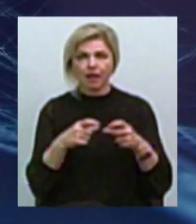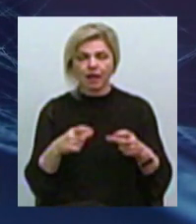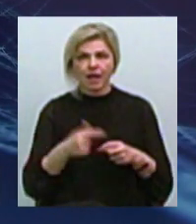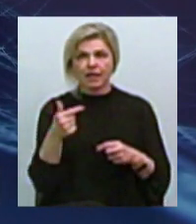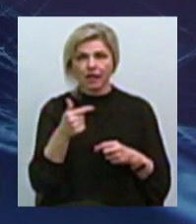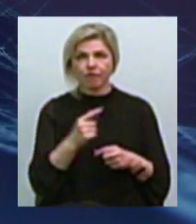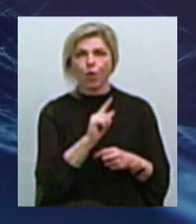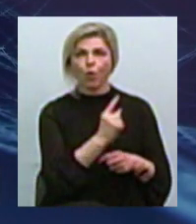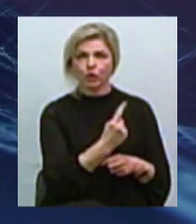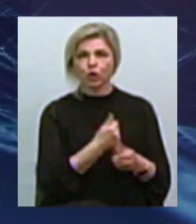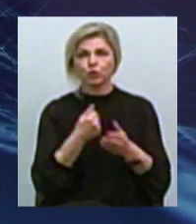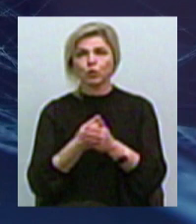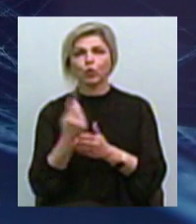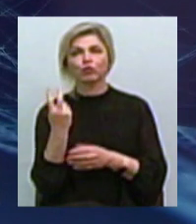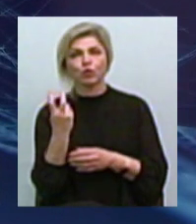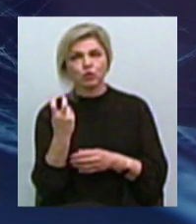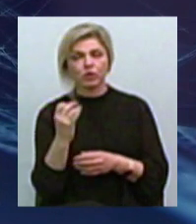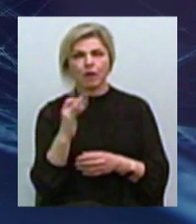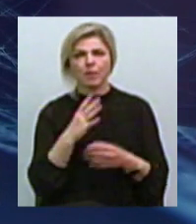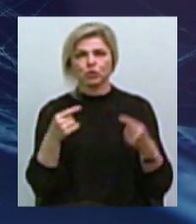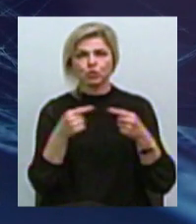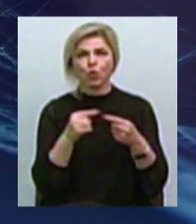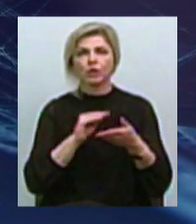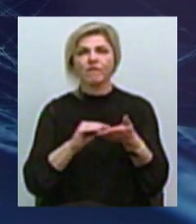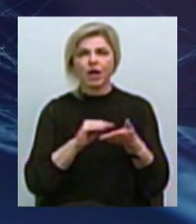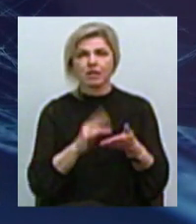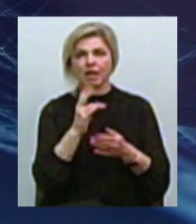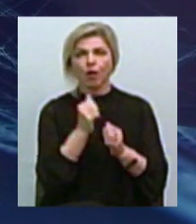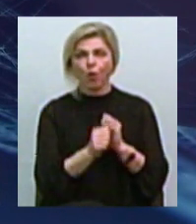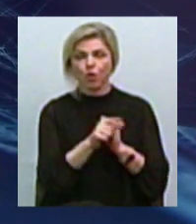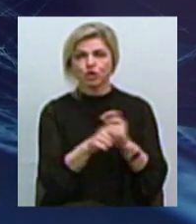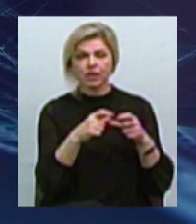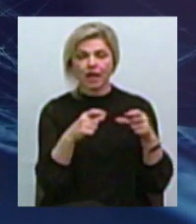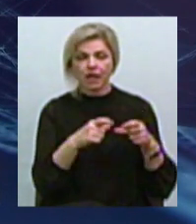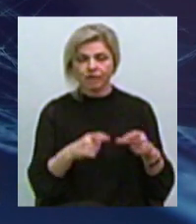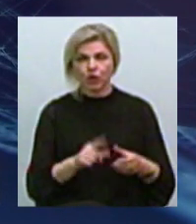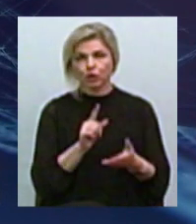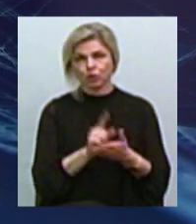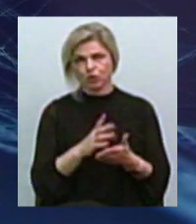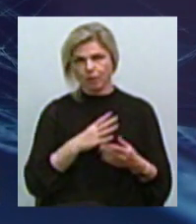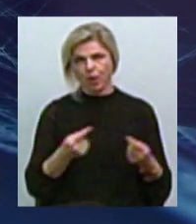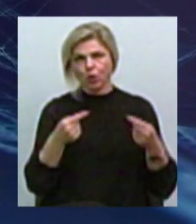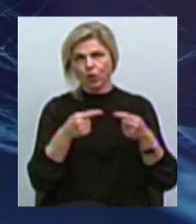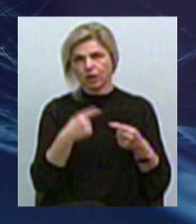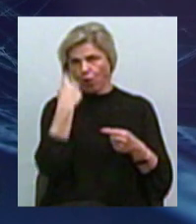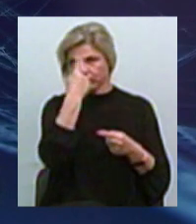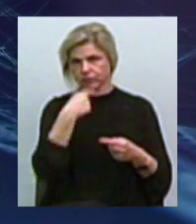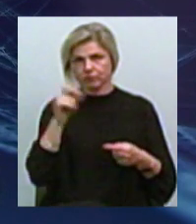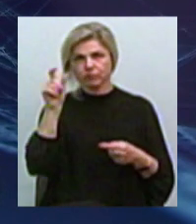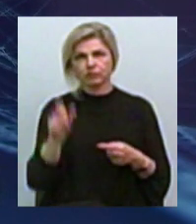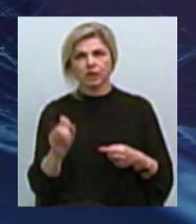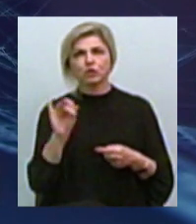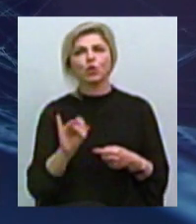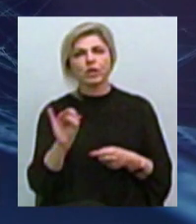до 200 на той час І чітко було вказано, що на кожній з гривень повинна бути конкретна історична постать У